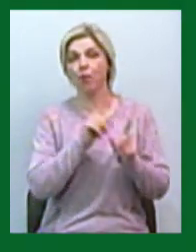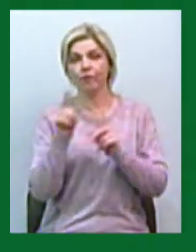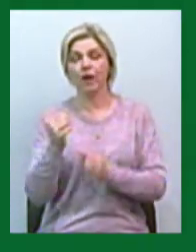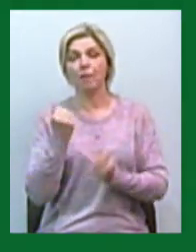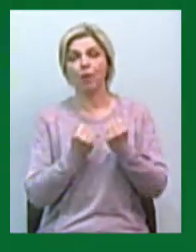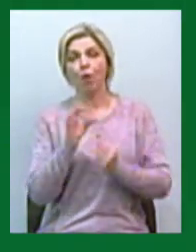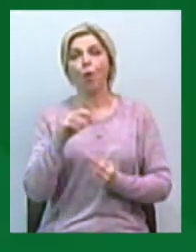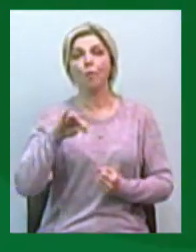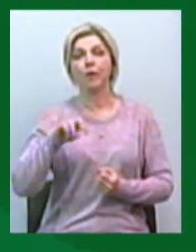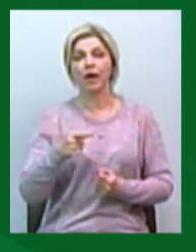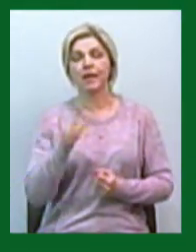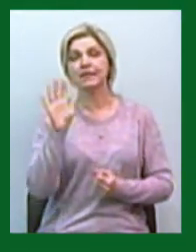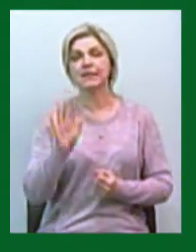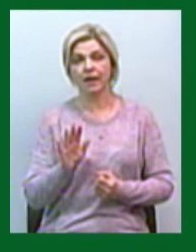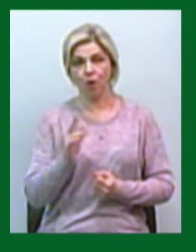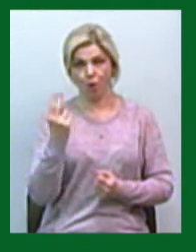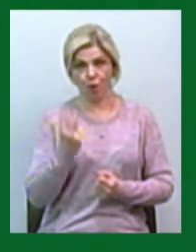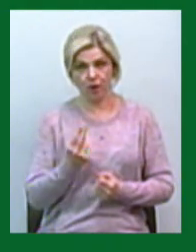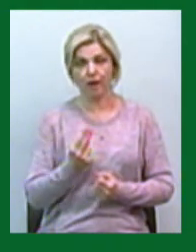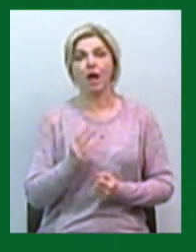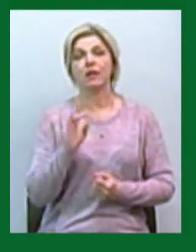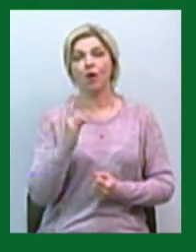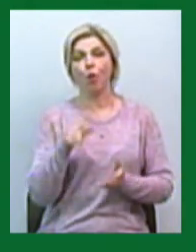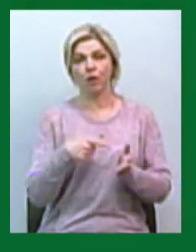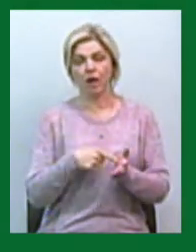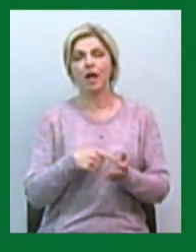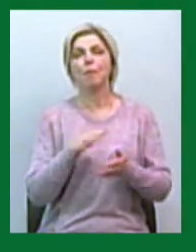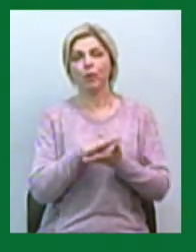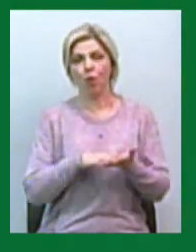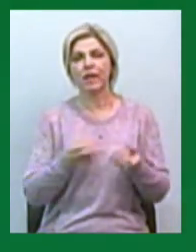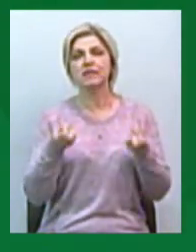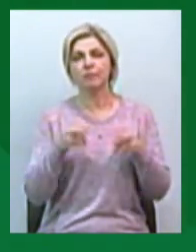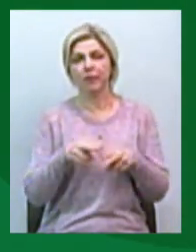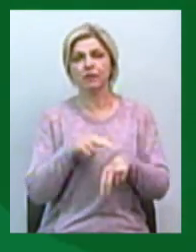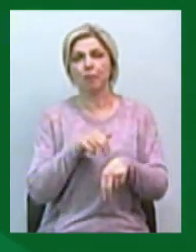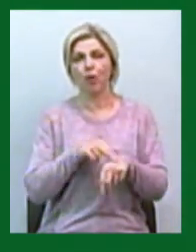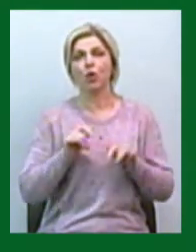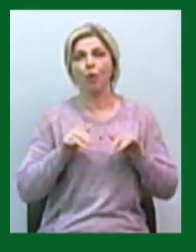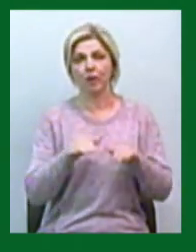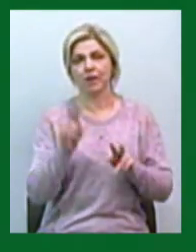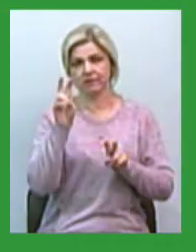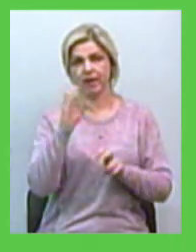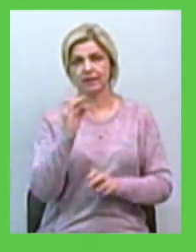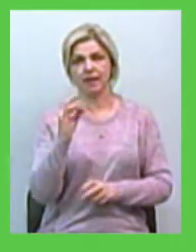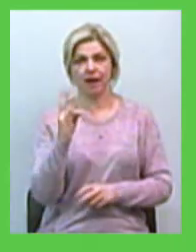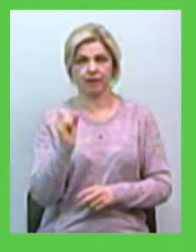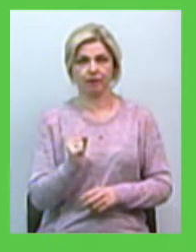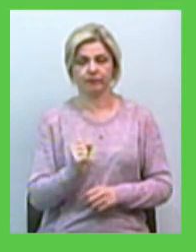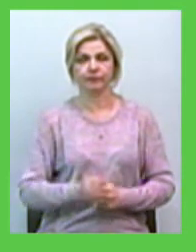автомобілі «Опіль» сріблястого кольору. У Миколаєві триває спеціальна поліцейська операція «Сирена».